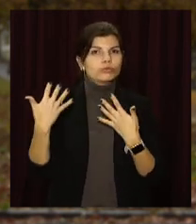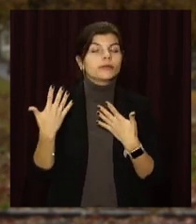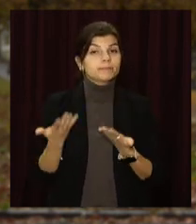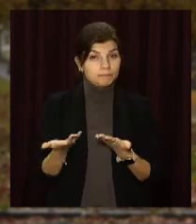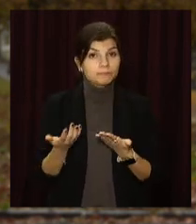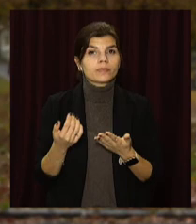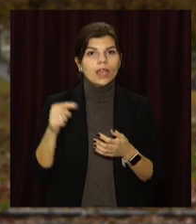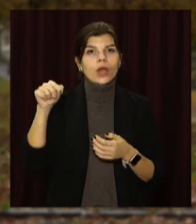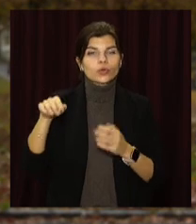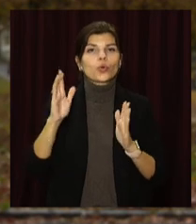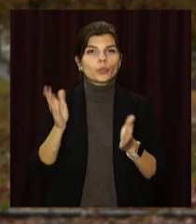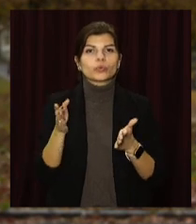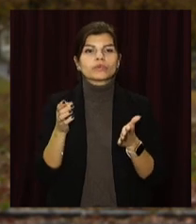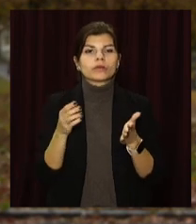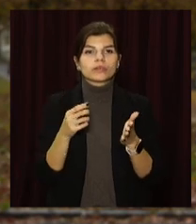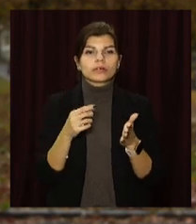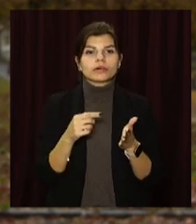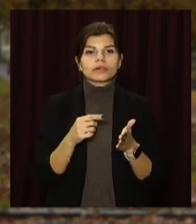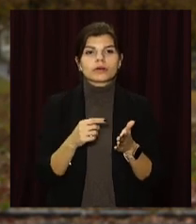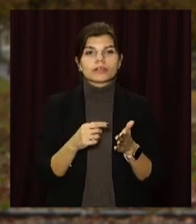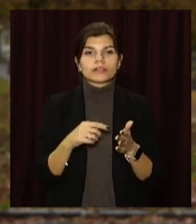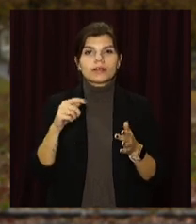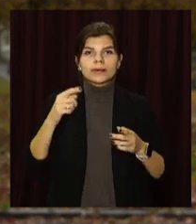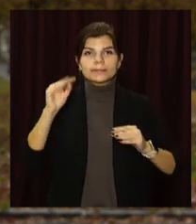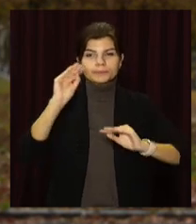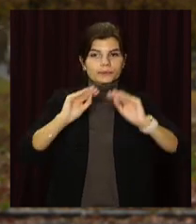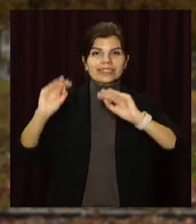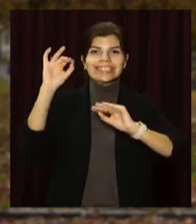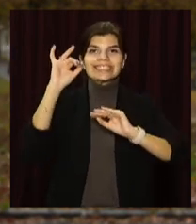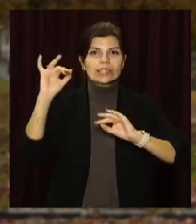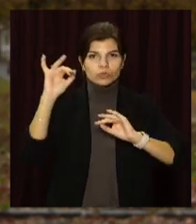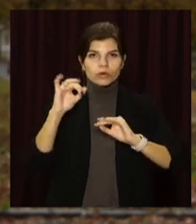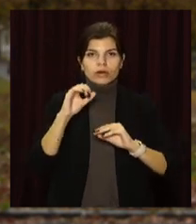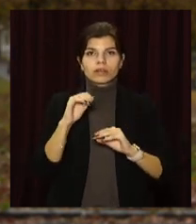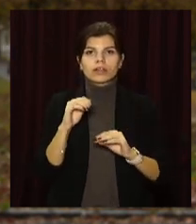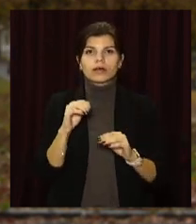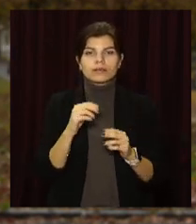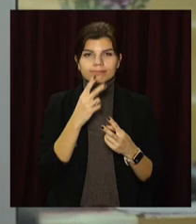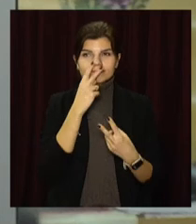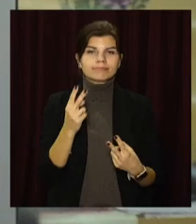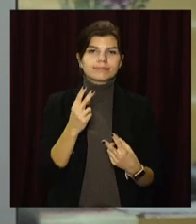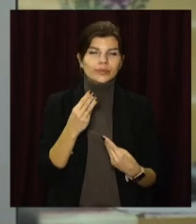Тому тут буде підкреслена саме ця архітектурна історична нитка.